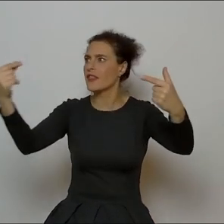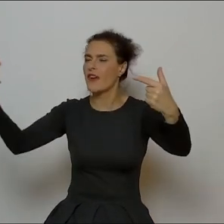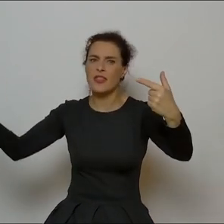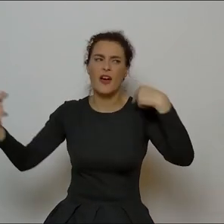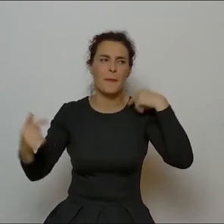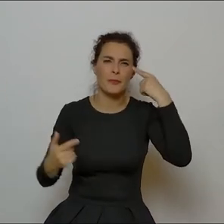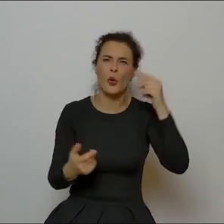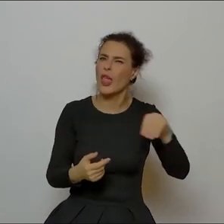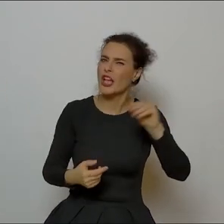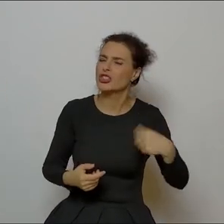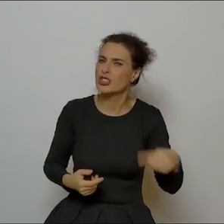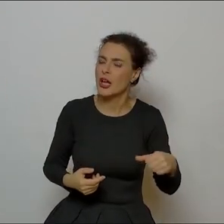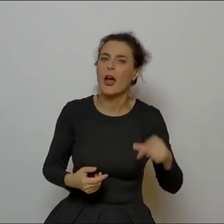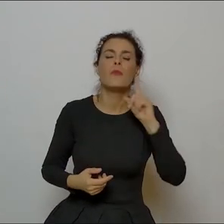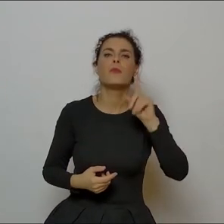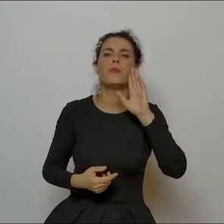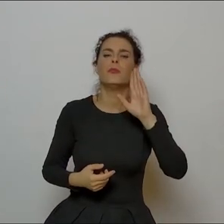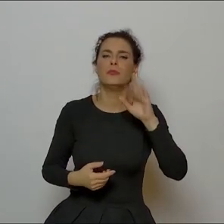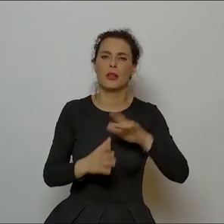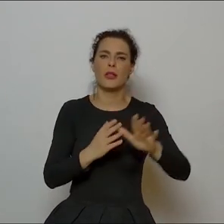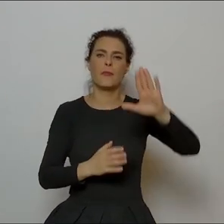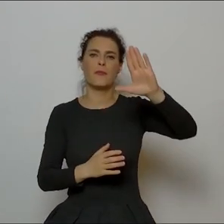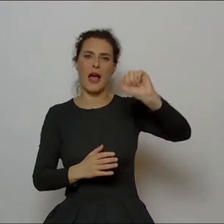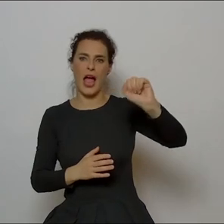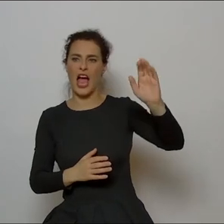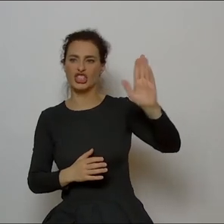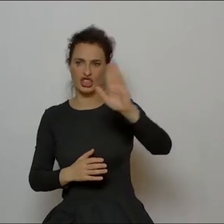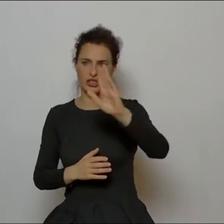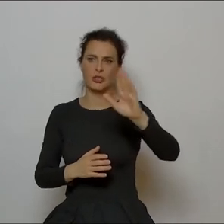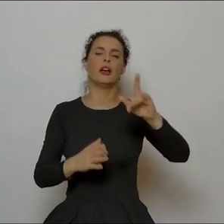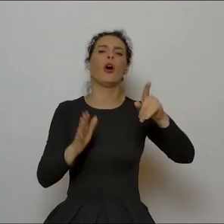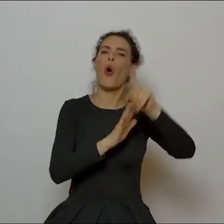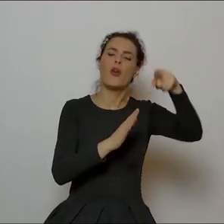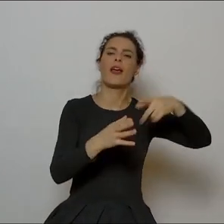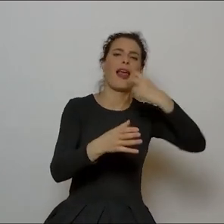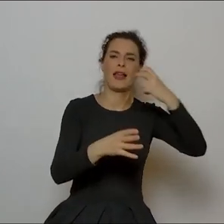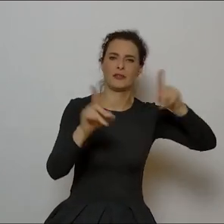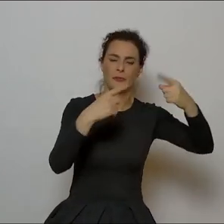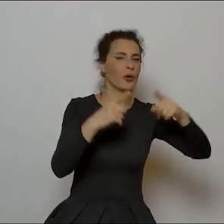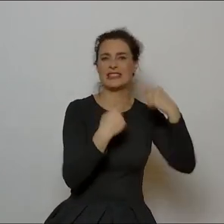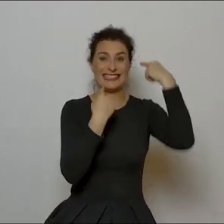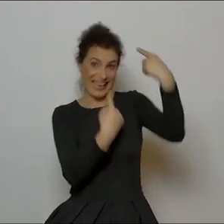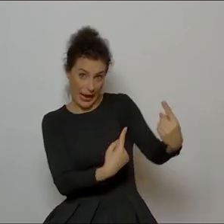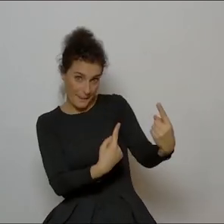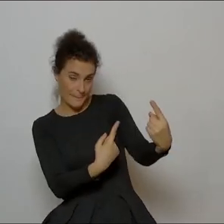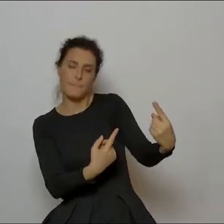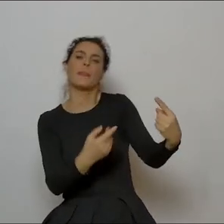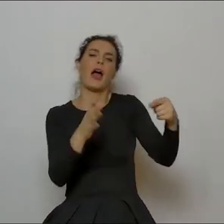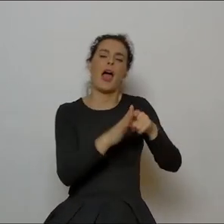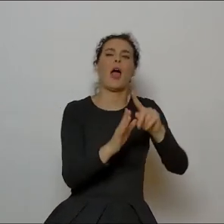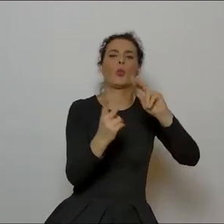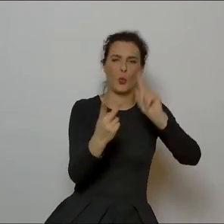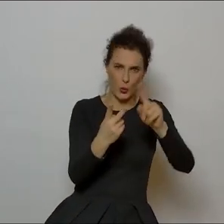Był jeszcze Basz, który się elektroniką generalnie zajmuje i on wykonał jeden utwór sam, a drugi utwór z